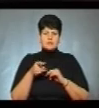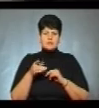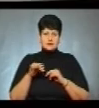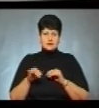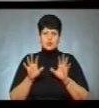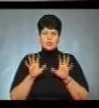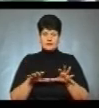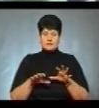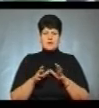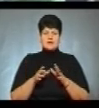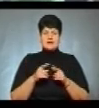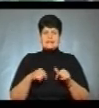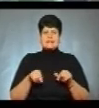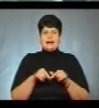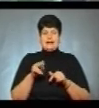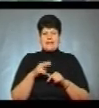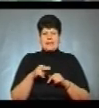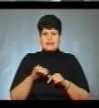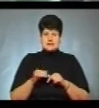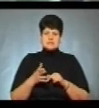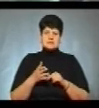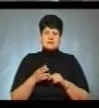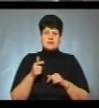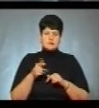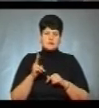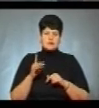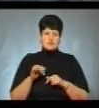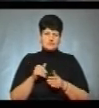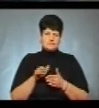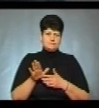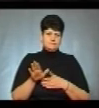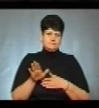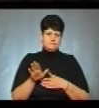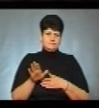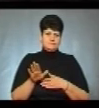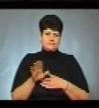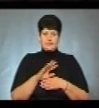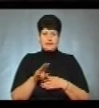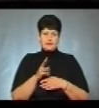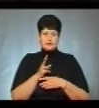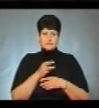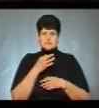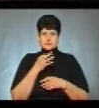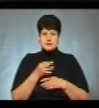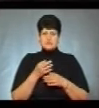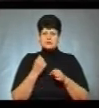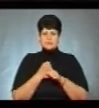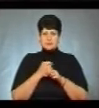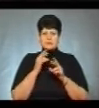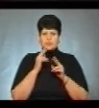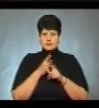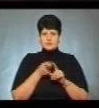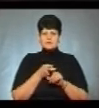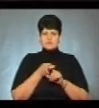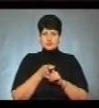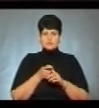голова дільниці номер 61-07-54 Ганна Кравчук відмовилися. Не на камеру повідомили, допустили помилки через